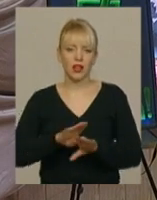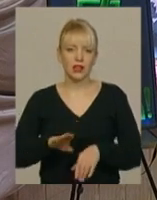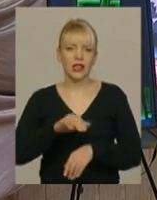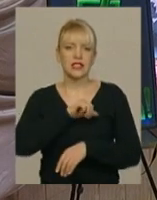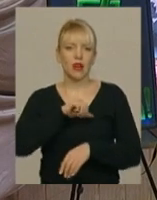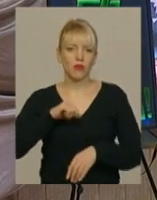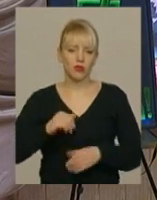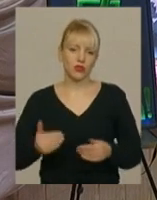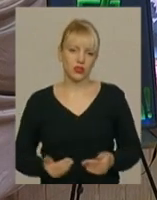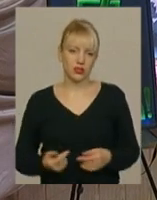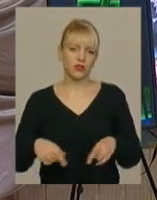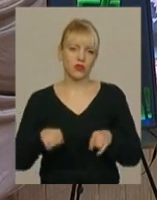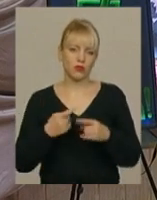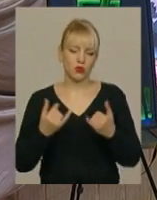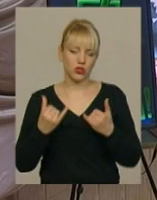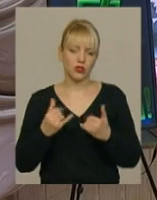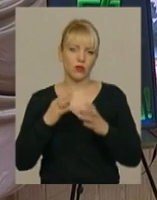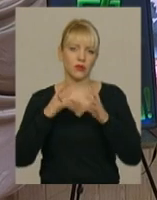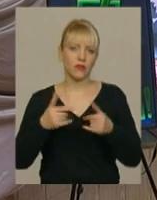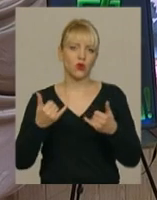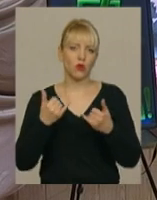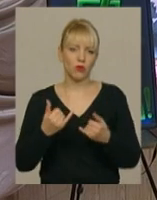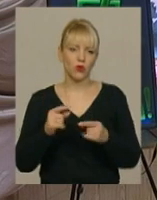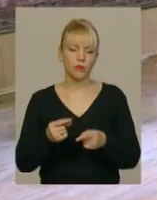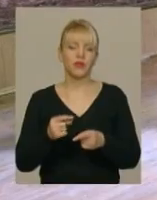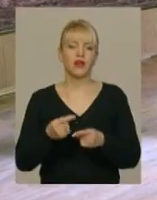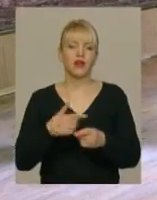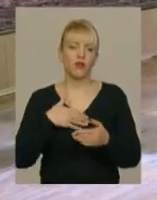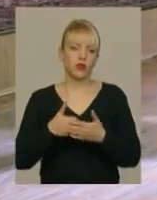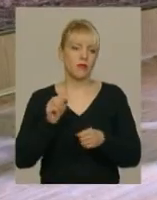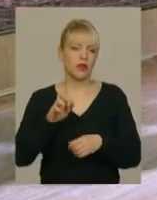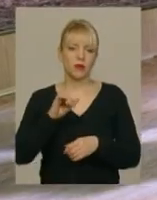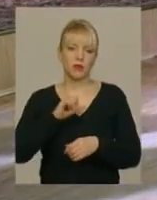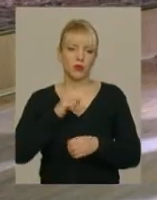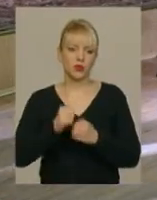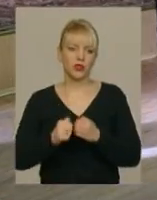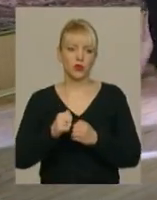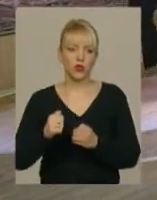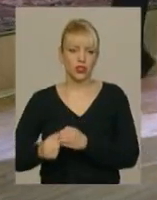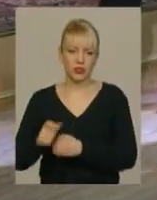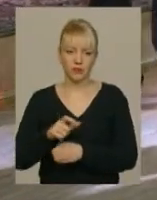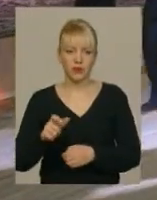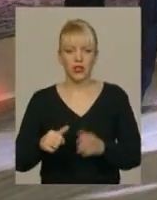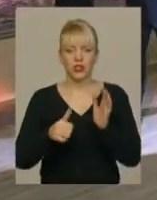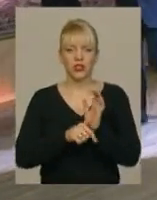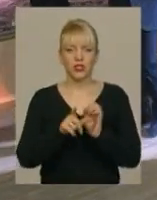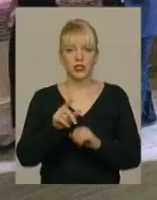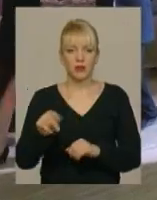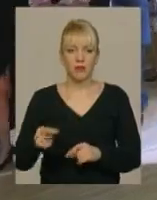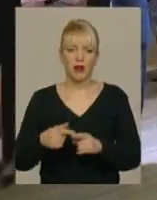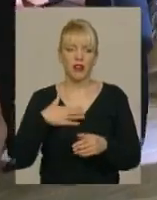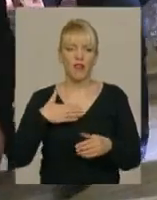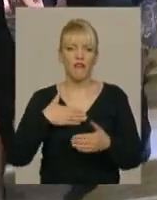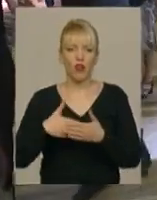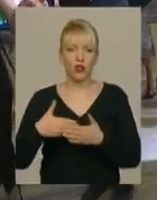так тоскно у сучасному світі. Саме тому волонтером міг стати кожен. Шість пар учасників проєкту і волонтерів три місяці, двічі на тиждень